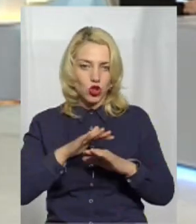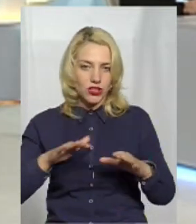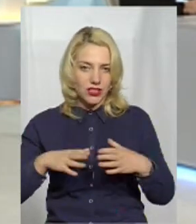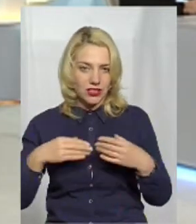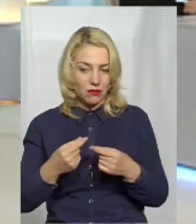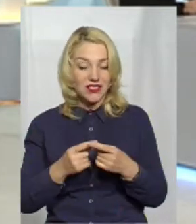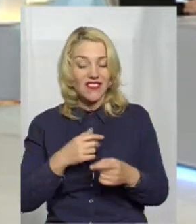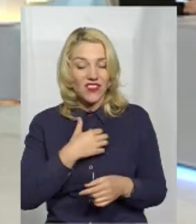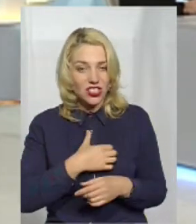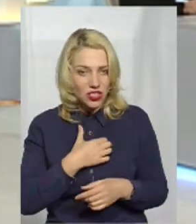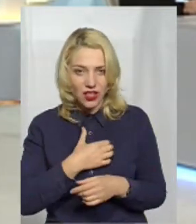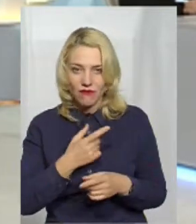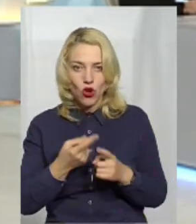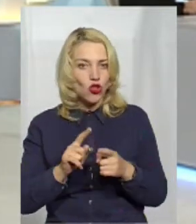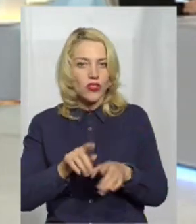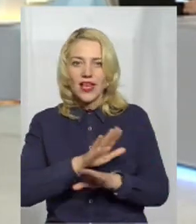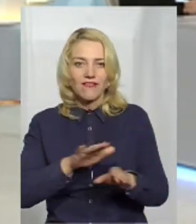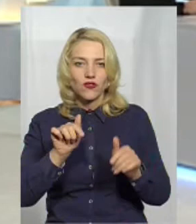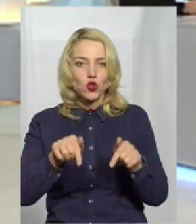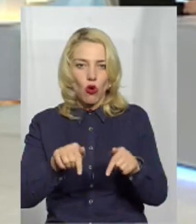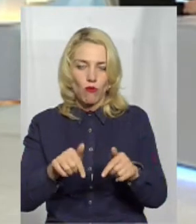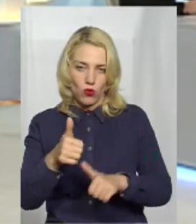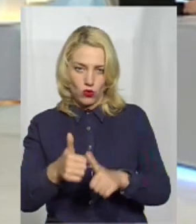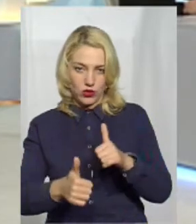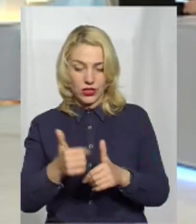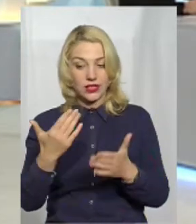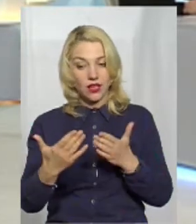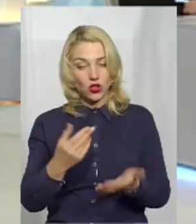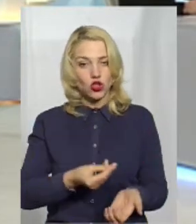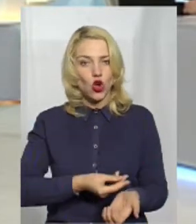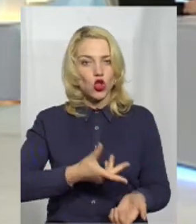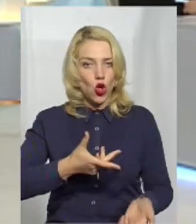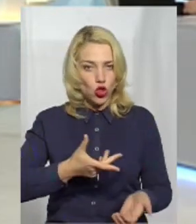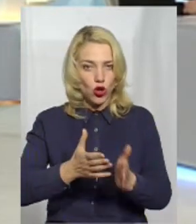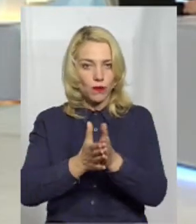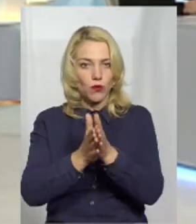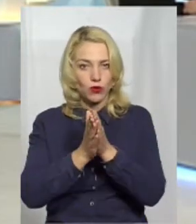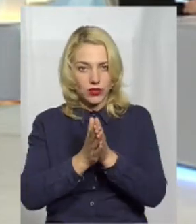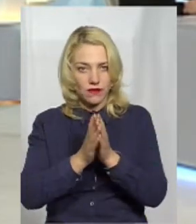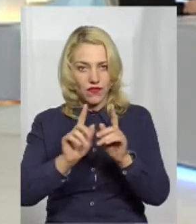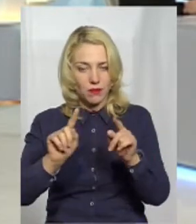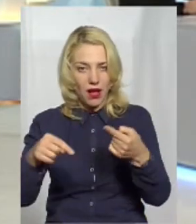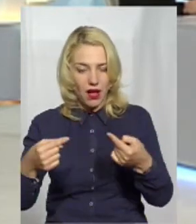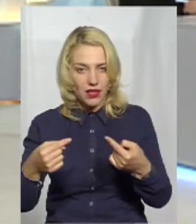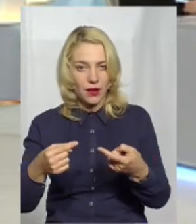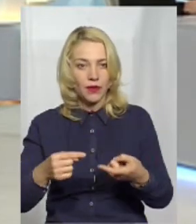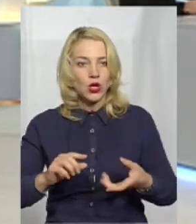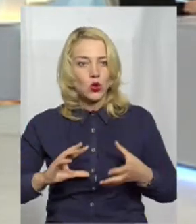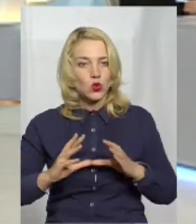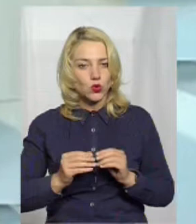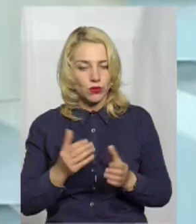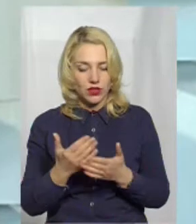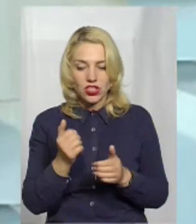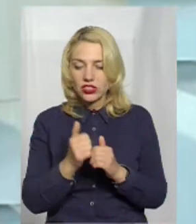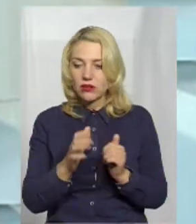не в цьому конкурсі, да. Якщо донор вимагає суму, ну, дуже часто